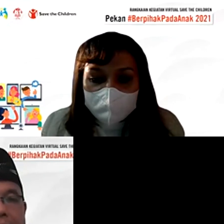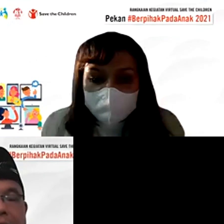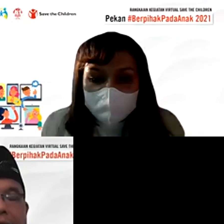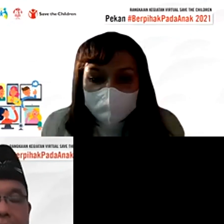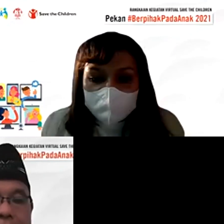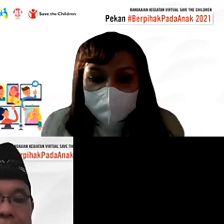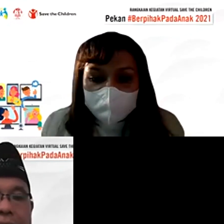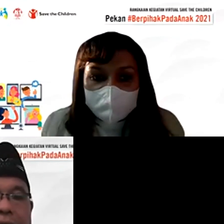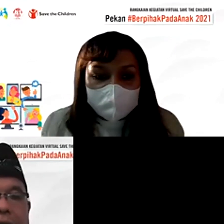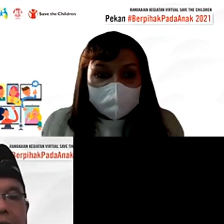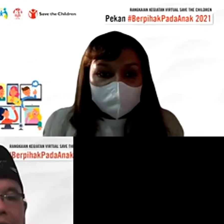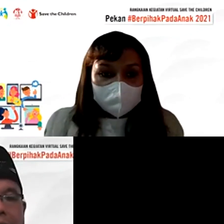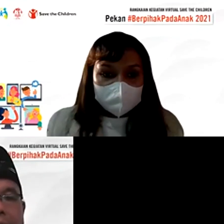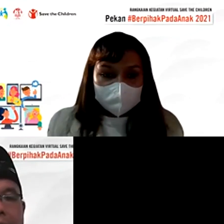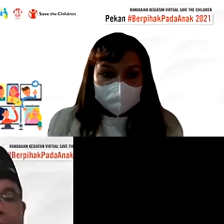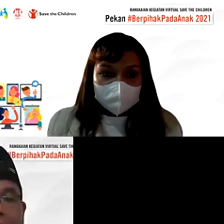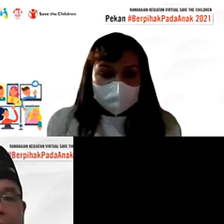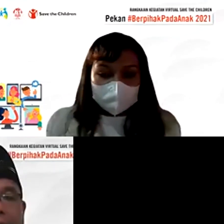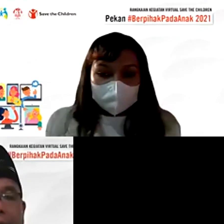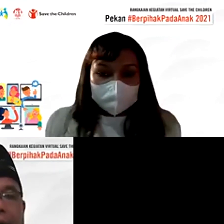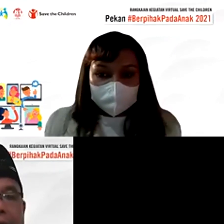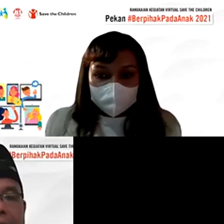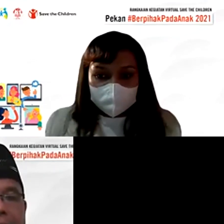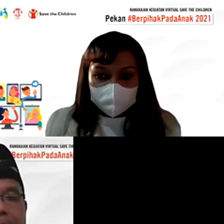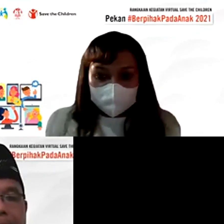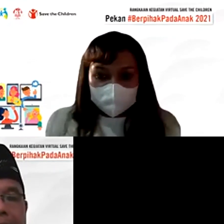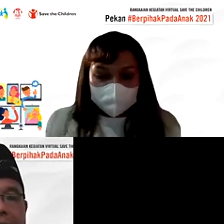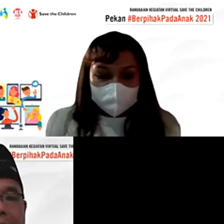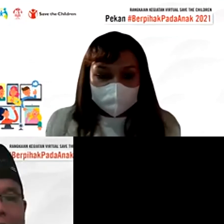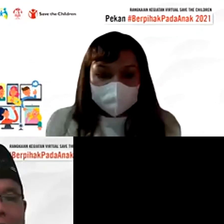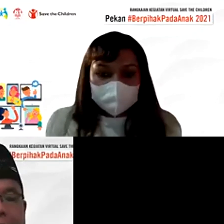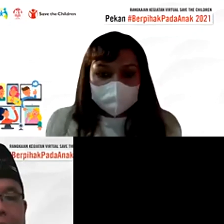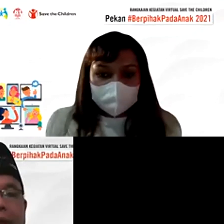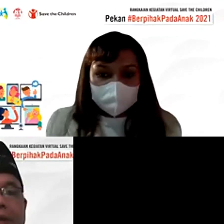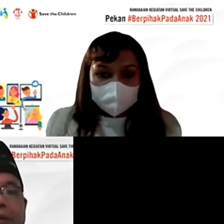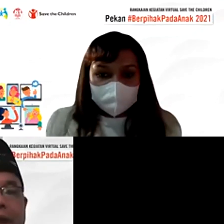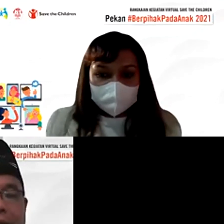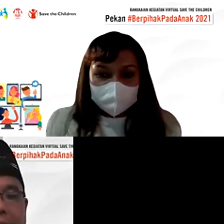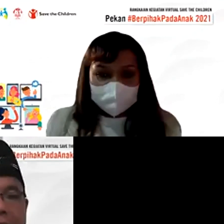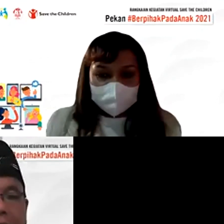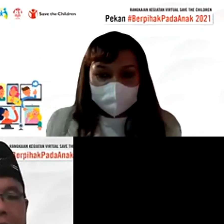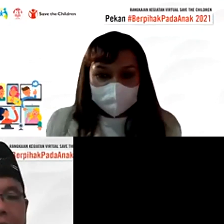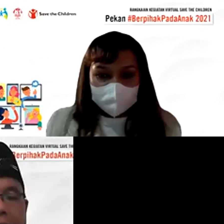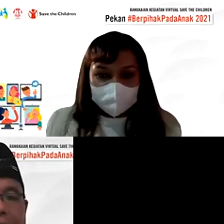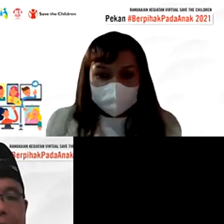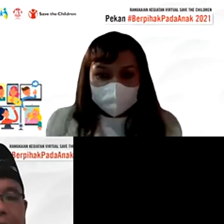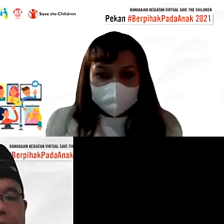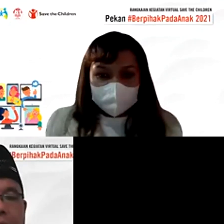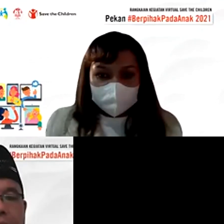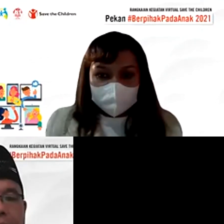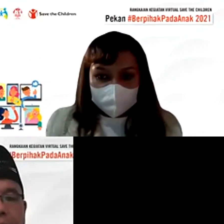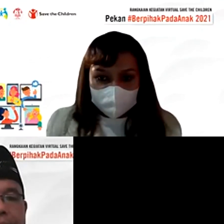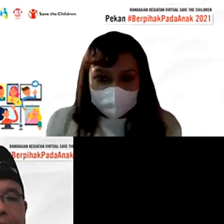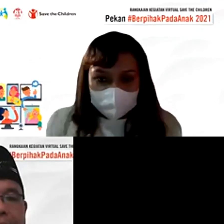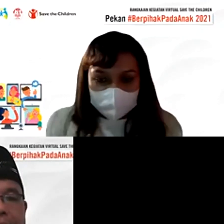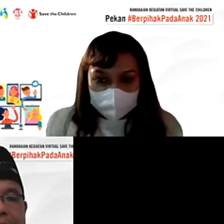tergantung dari bagaimana penerimaan orang yang bersangkutan tetapi secara